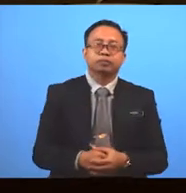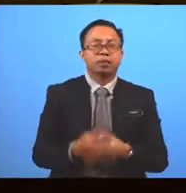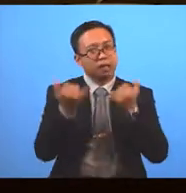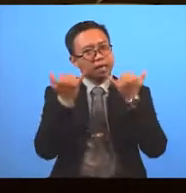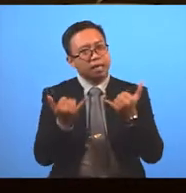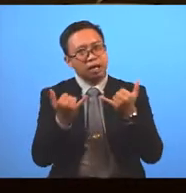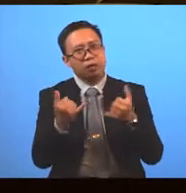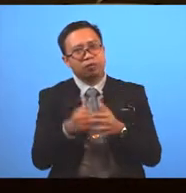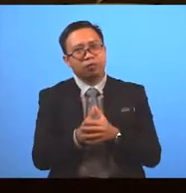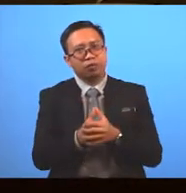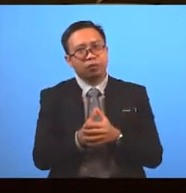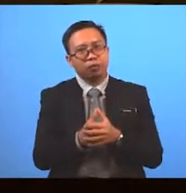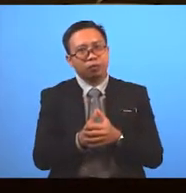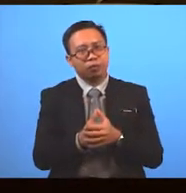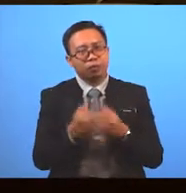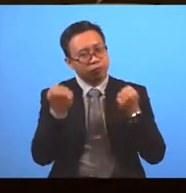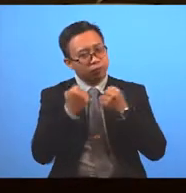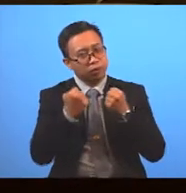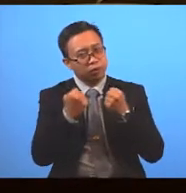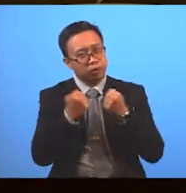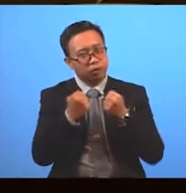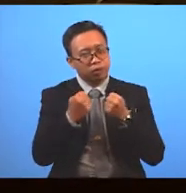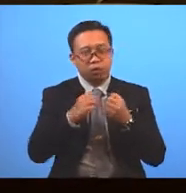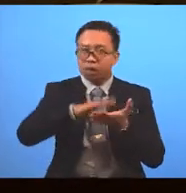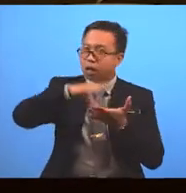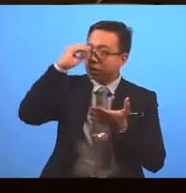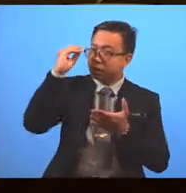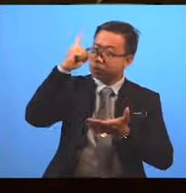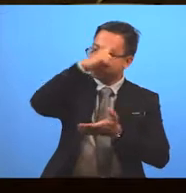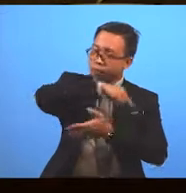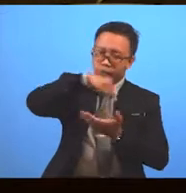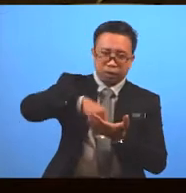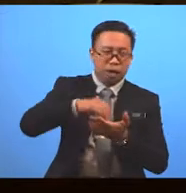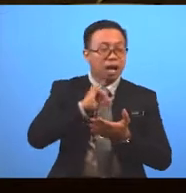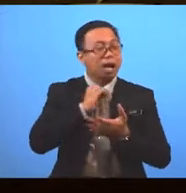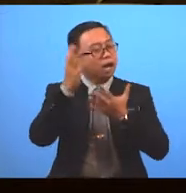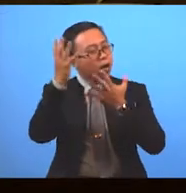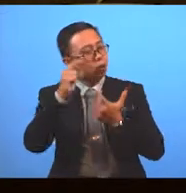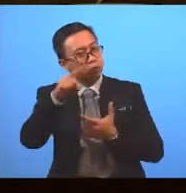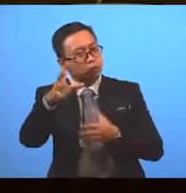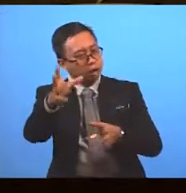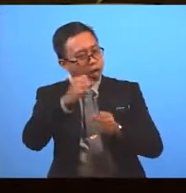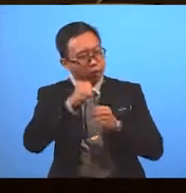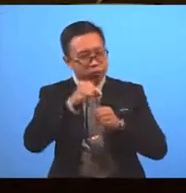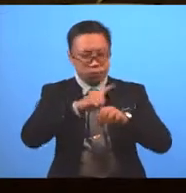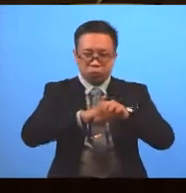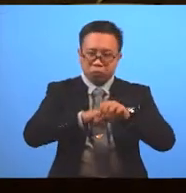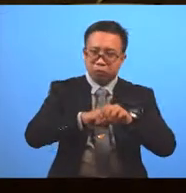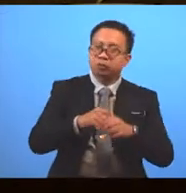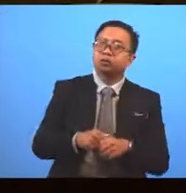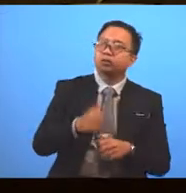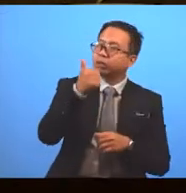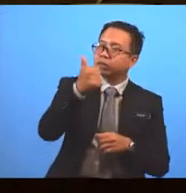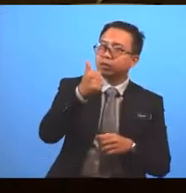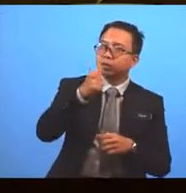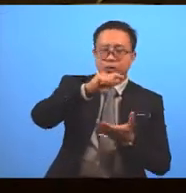Now We have reached The end Of our lesson I hope you had A good time Learning how